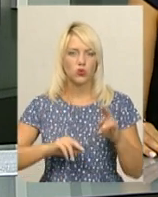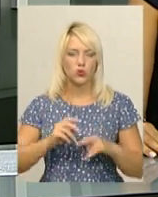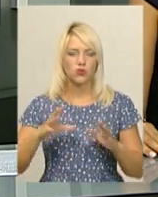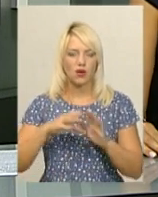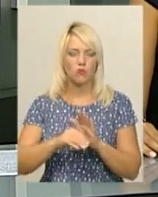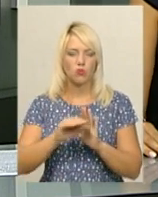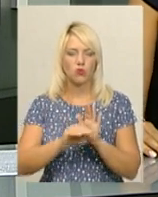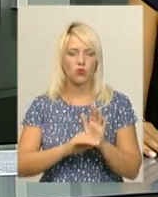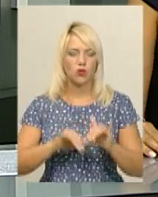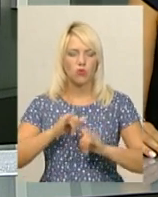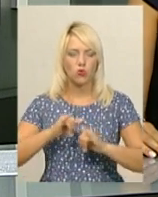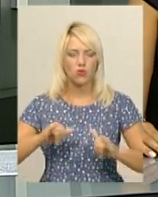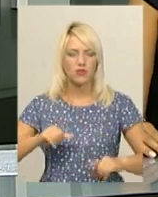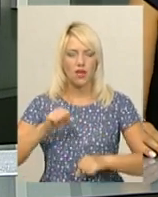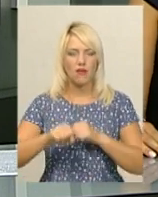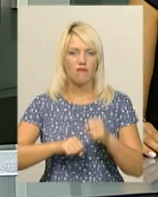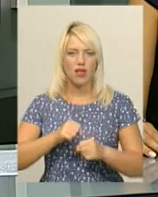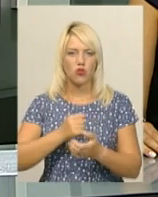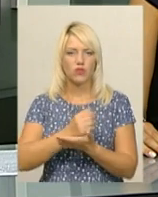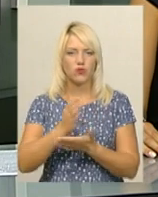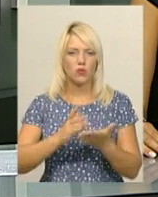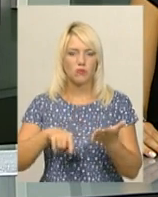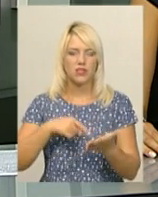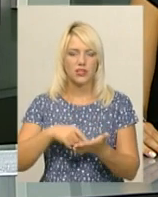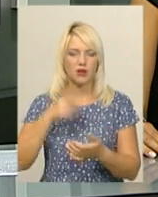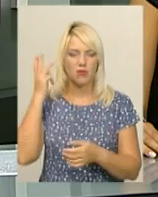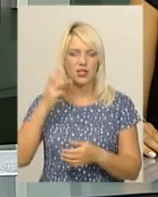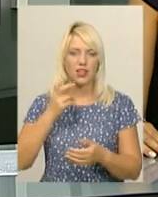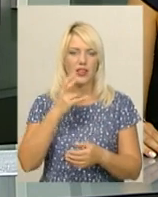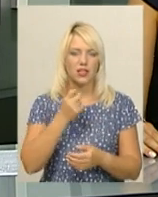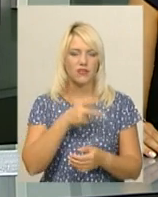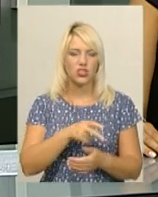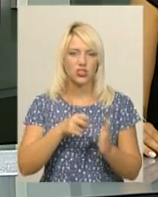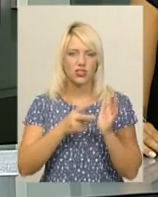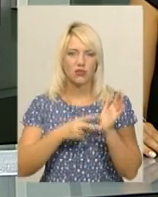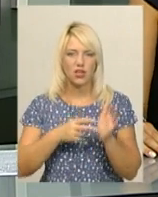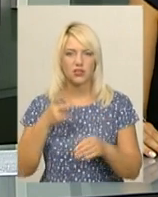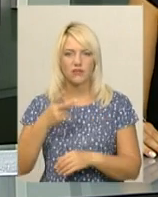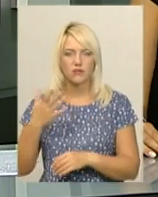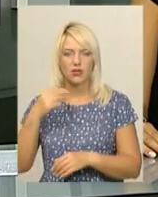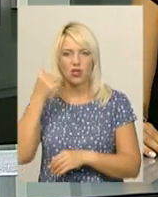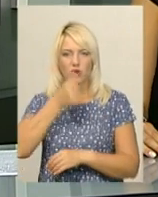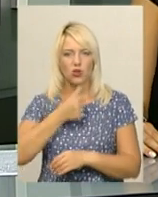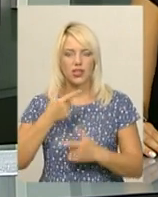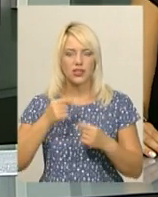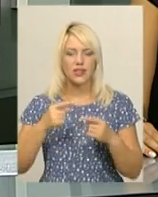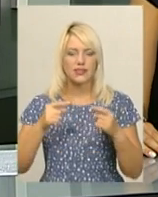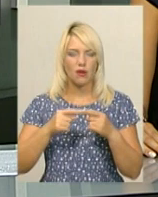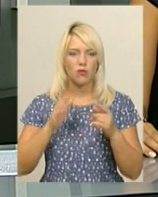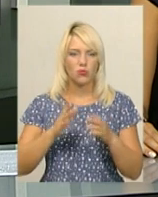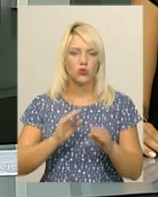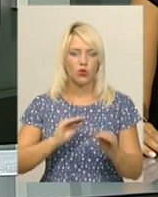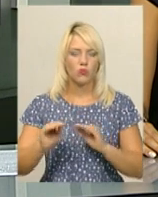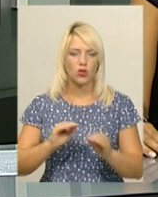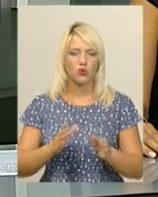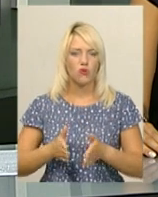програми розвитку велоінфраструктури міста Хмельницького на 2017-2025 роки, де саме планують облаштувати